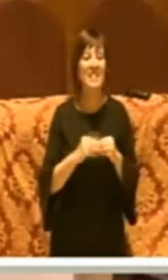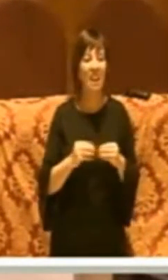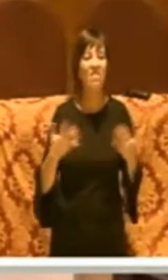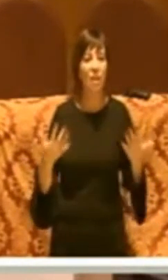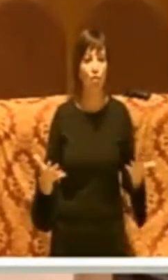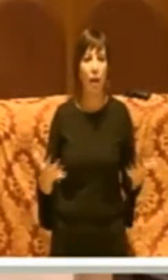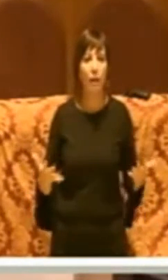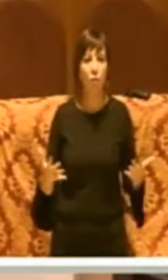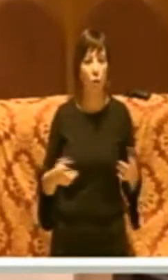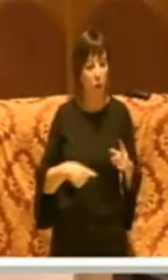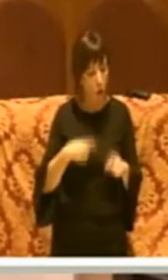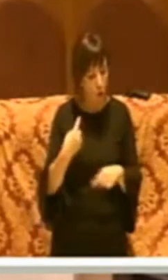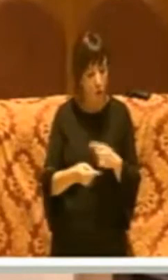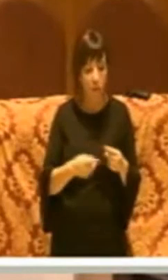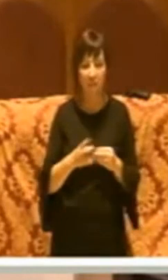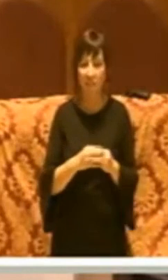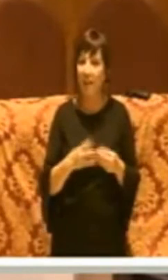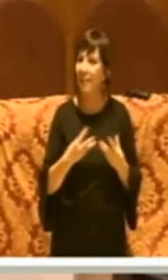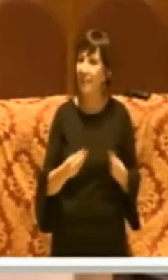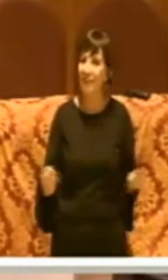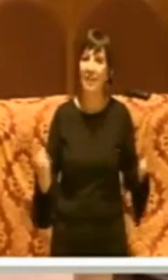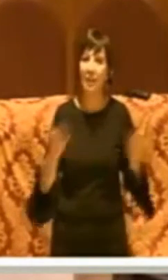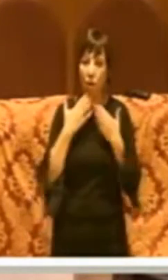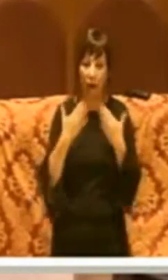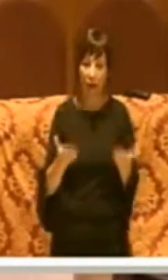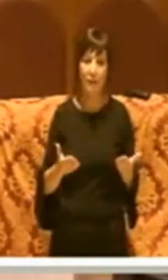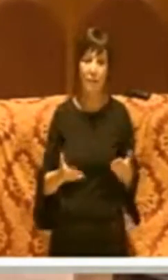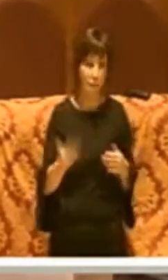continuerà a fare tantissime cose grazie grazie grazie grazie grazie grazie